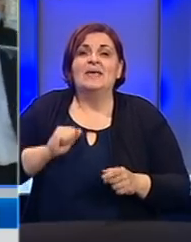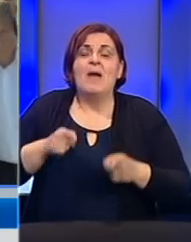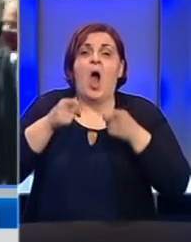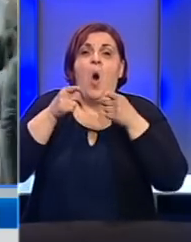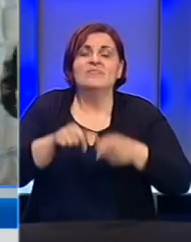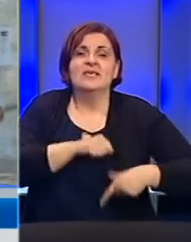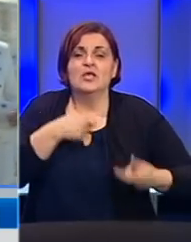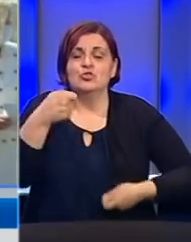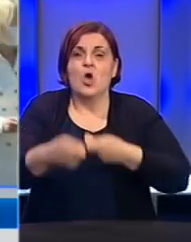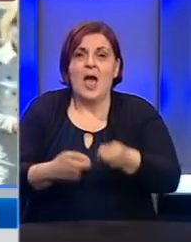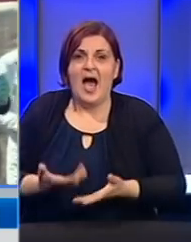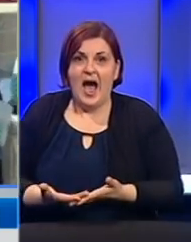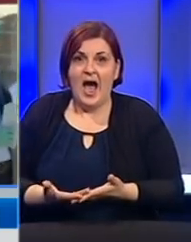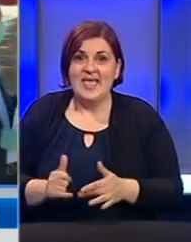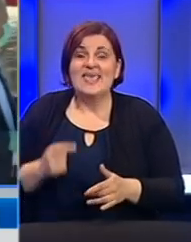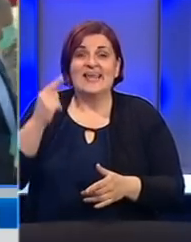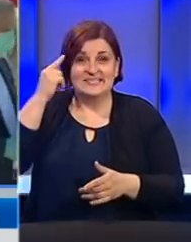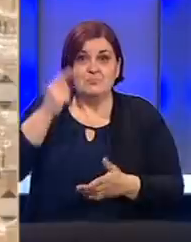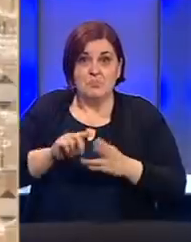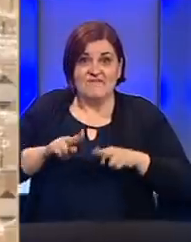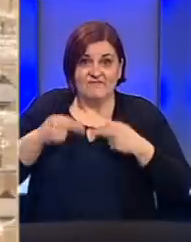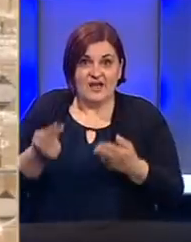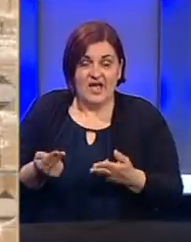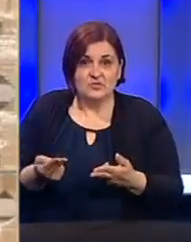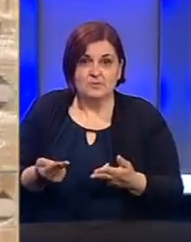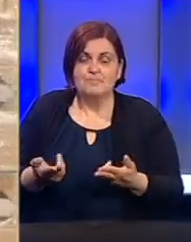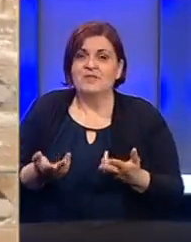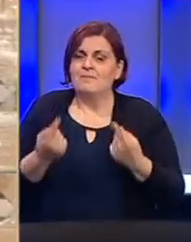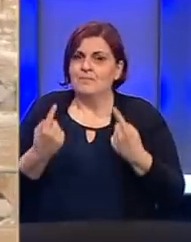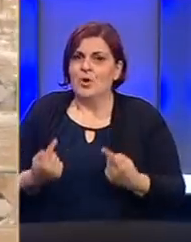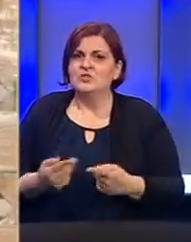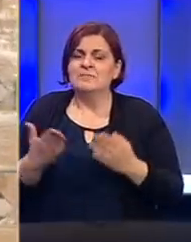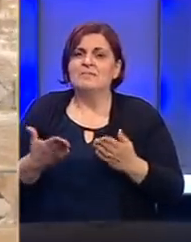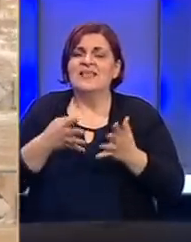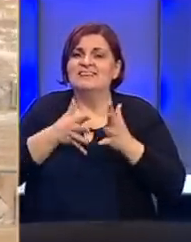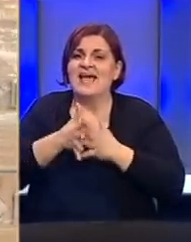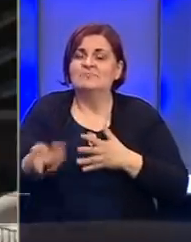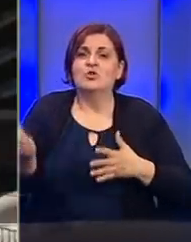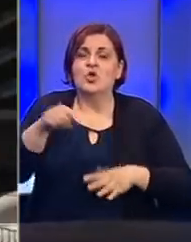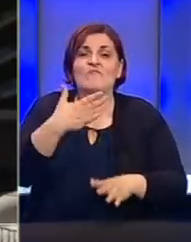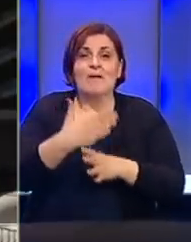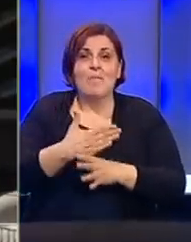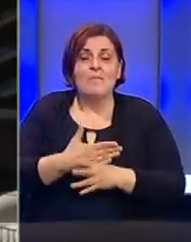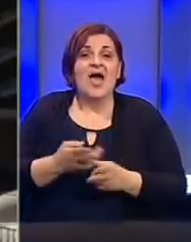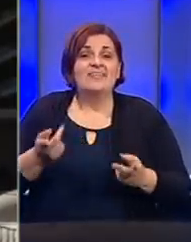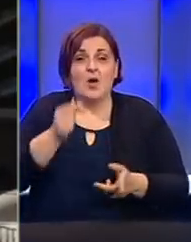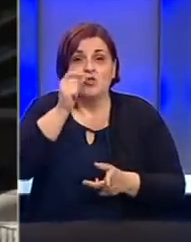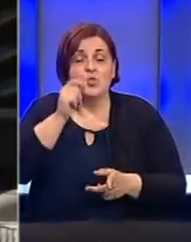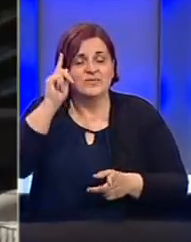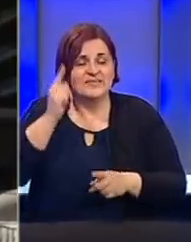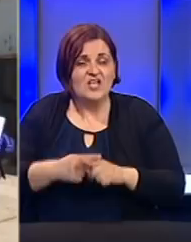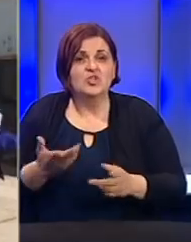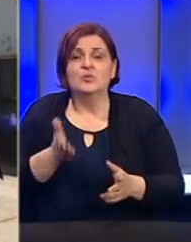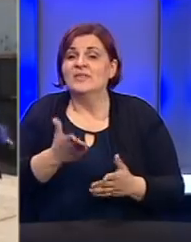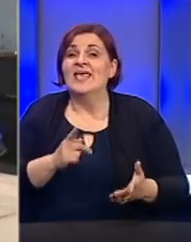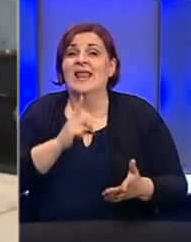od tih donacija jer znamo da ćemo mi vraćati. Vrlo je bitno da postoji transparentnost dok stiže ova pomoć tako da ljudi tačno znaju